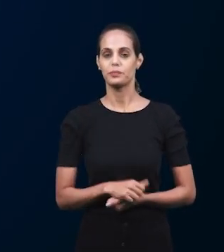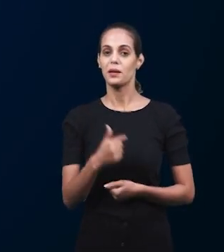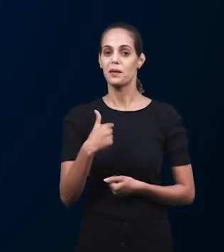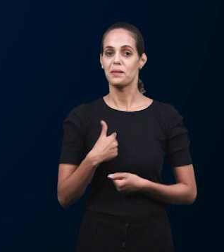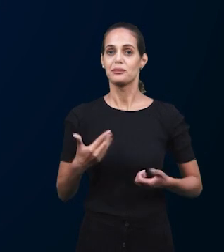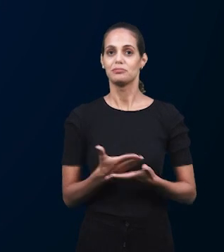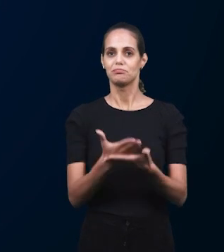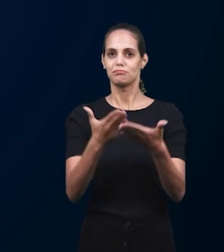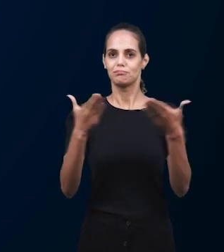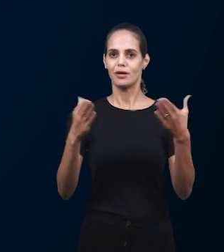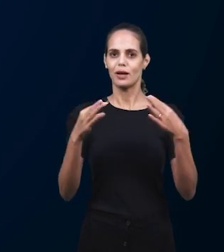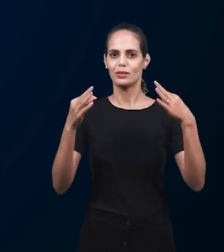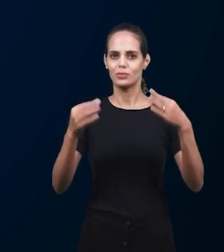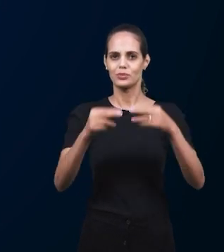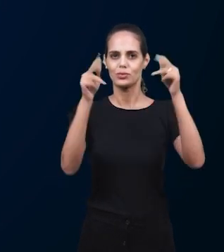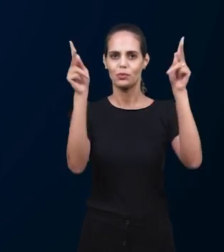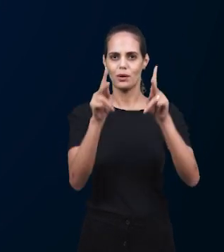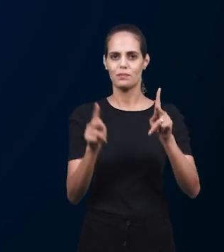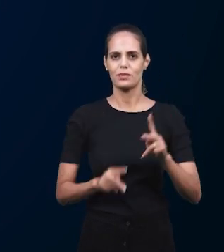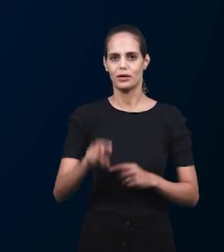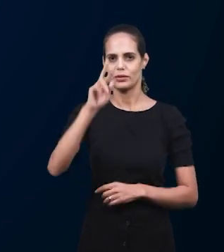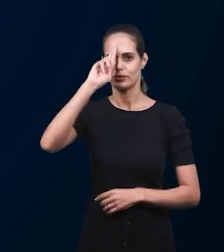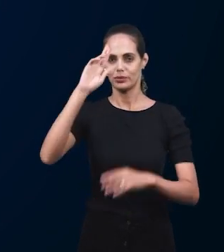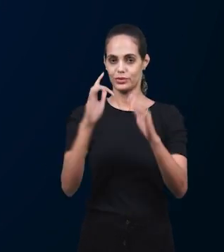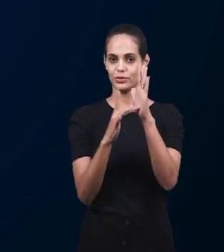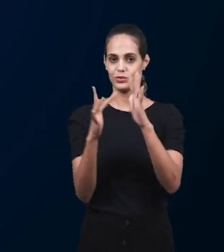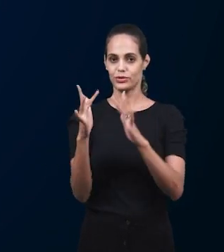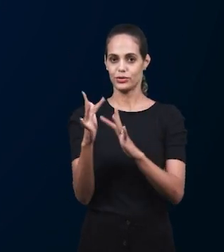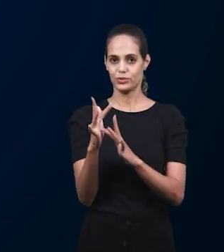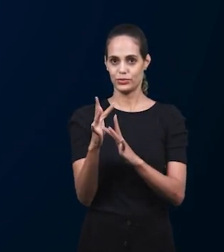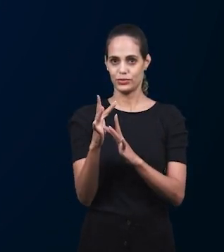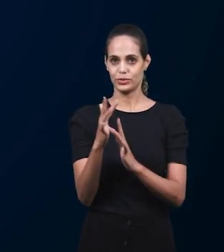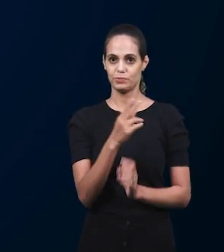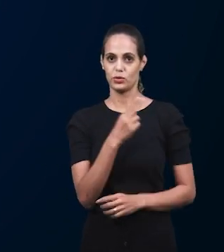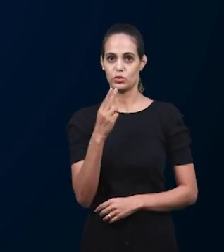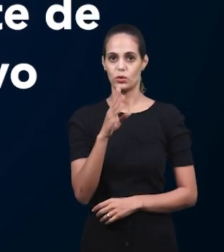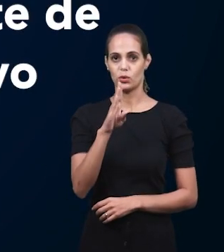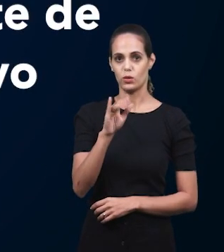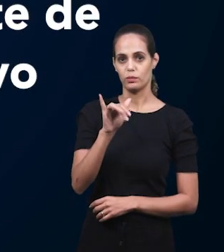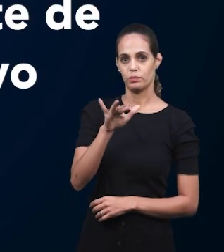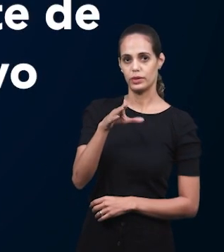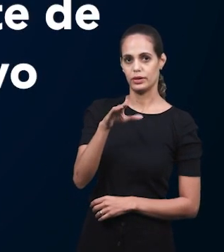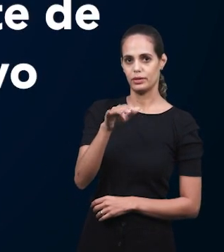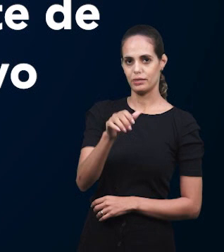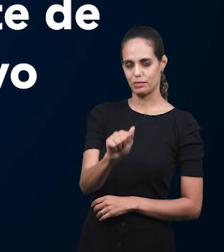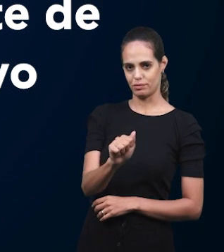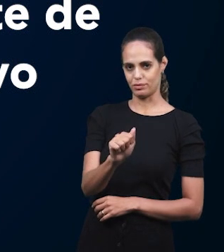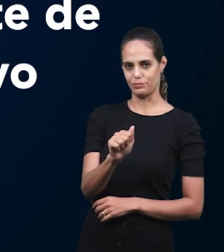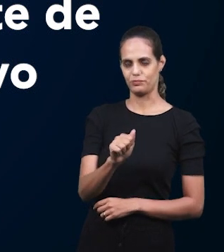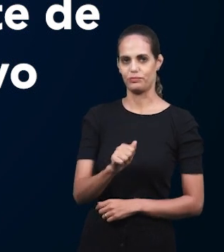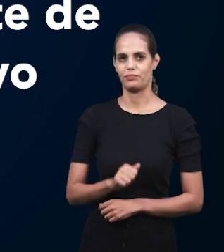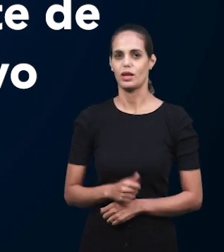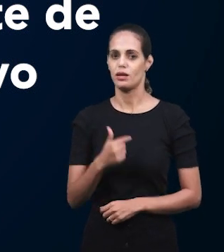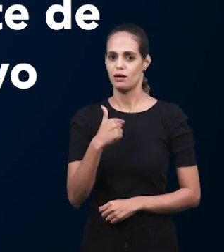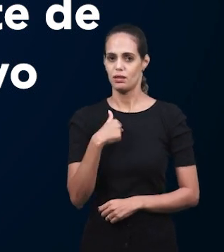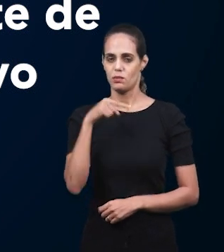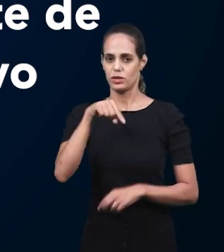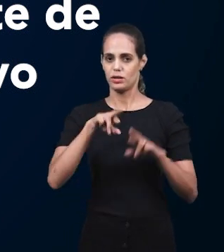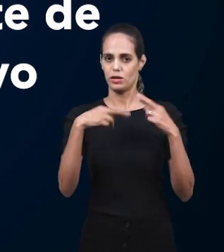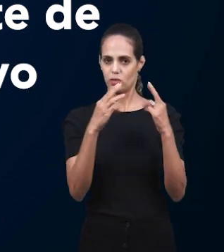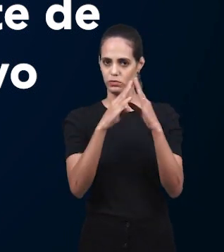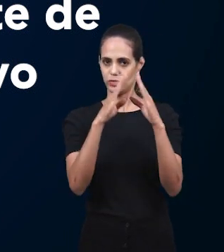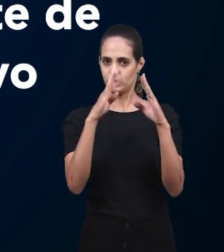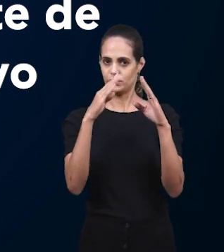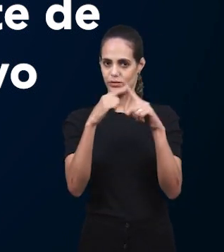Я приветствую всех, мир Господа Иисуса, меня зовут Бьянка Витсел, я член христианской церкви Марина. И в этот